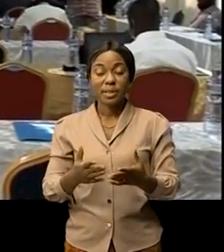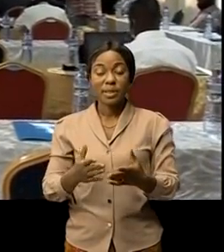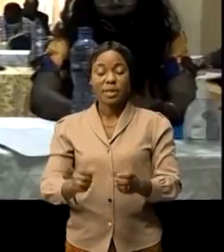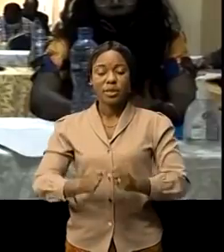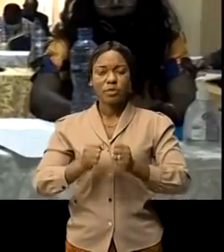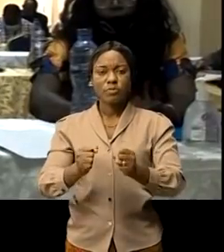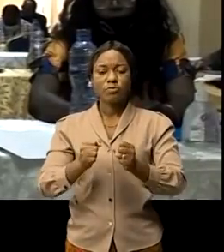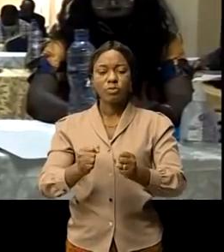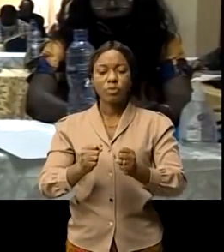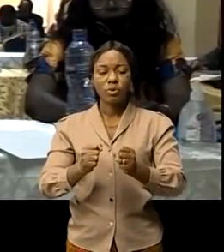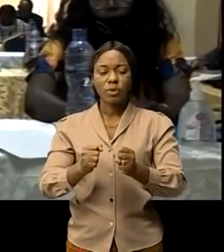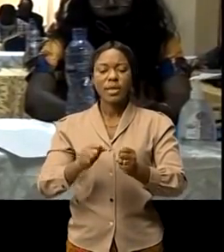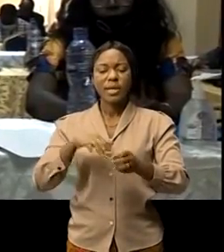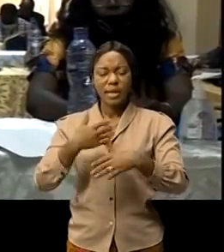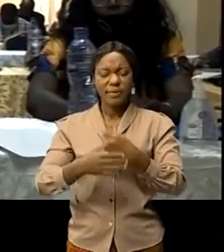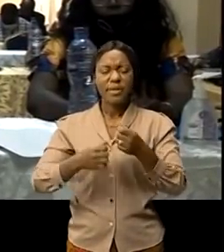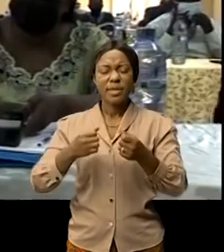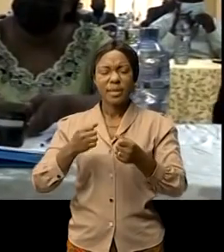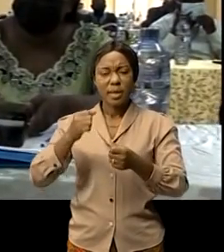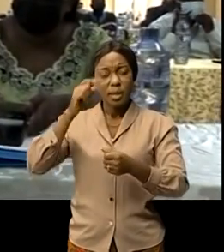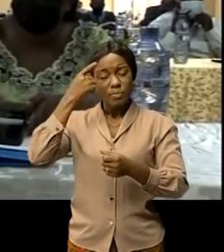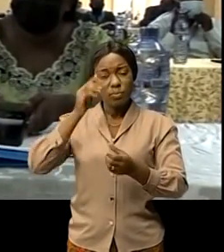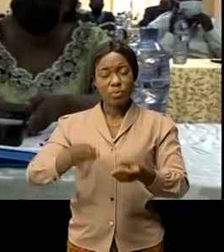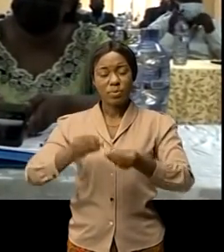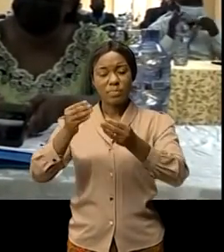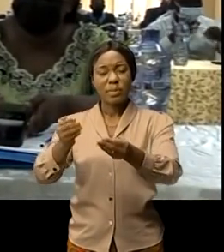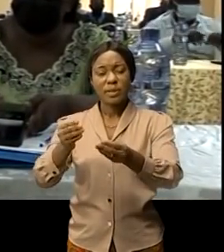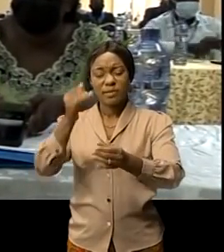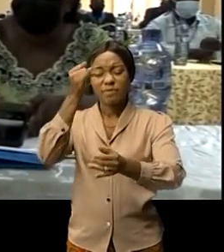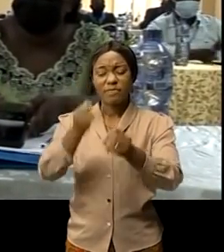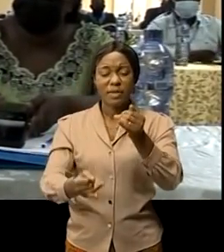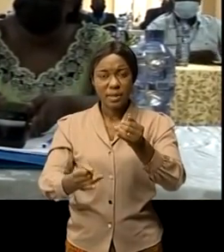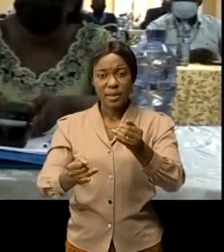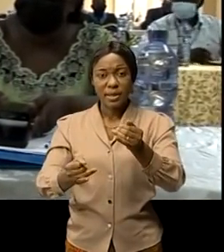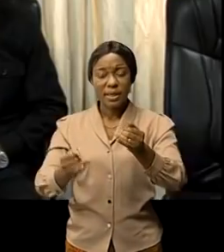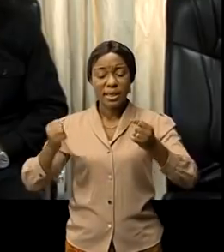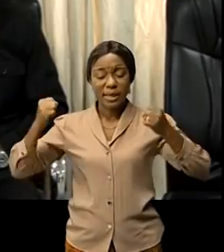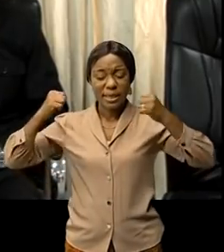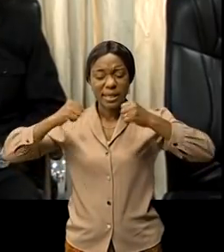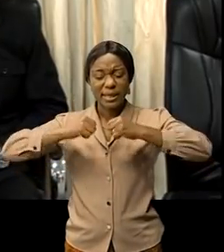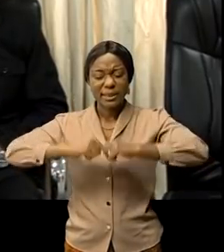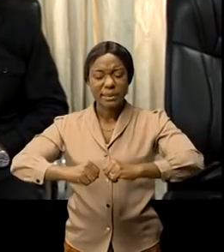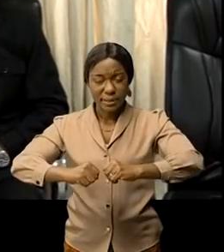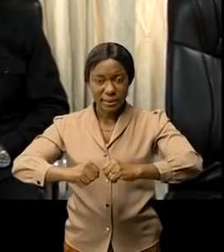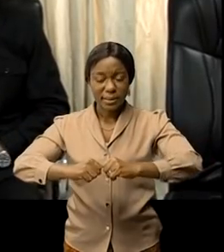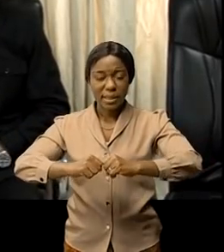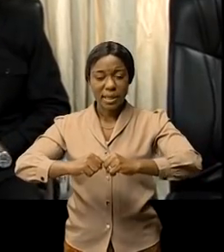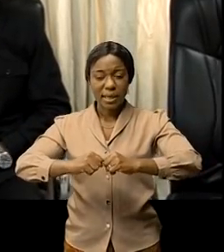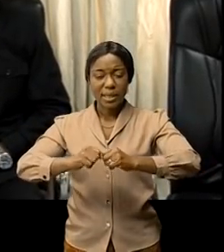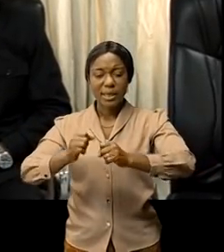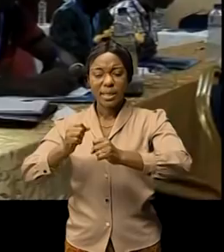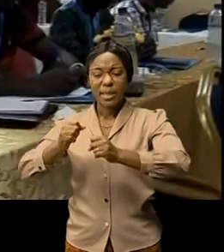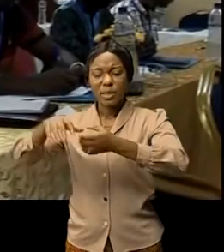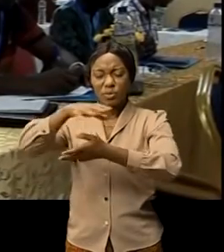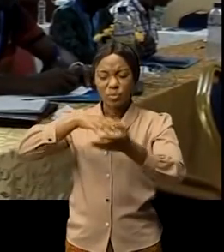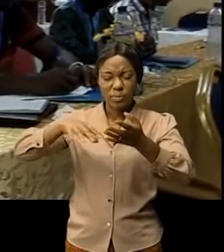déployés par le gouvernement de la République pour mettre un terme à la crise sécuritaire qui prévaut dans la partie est